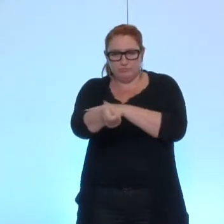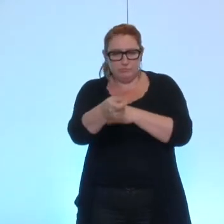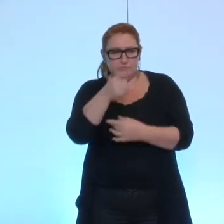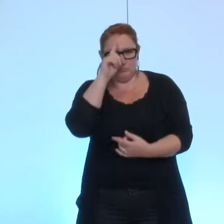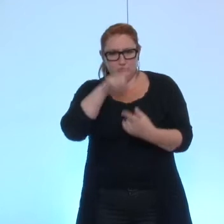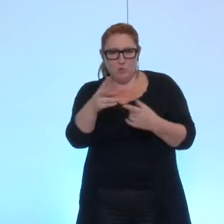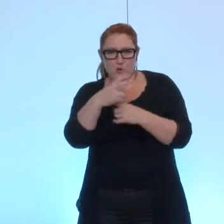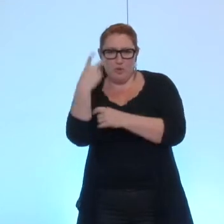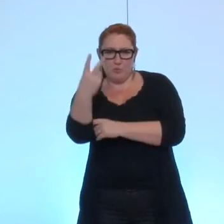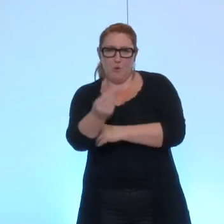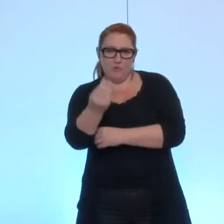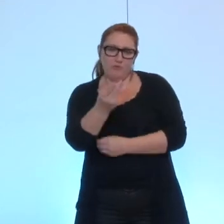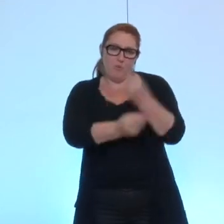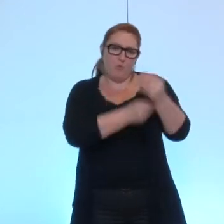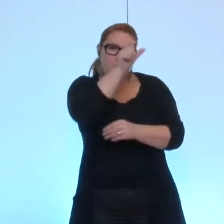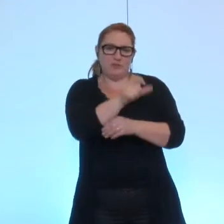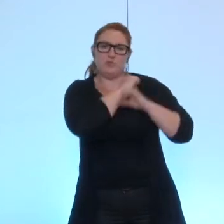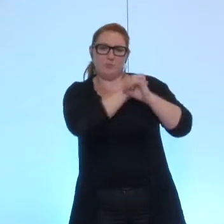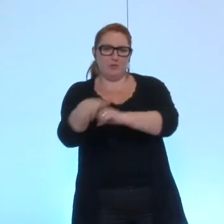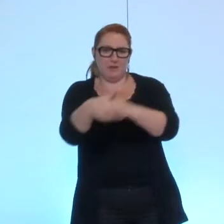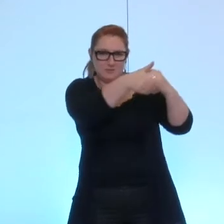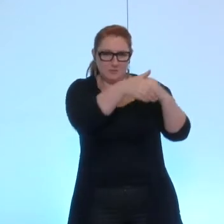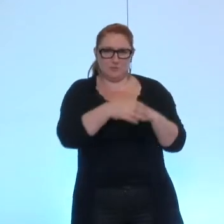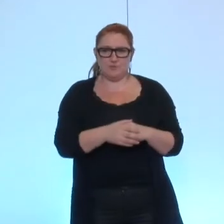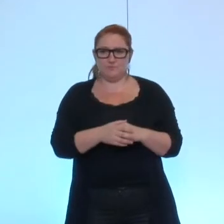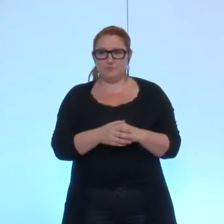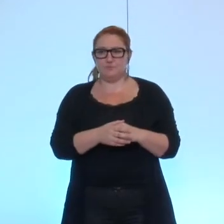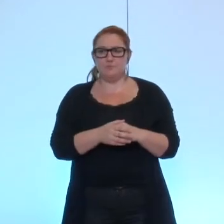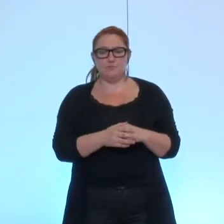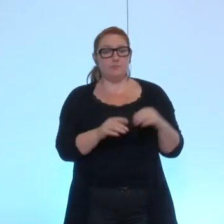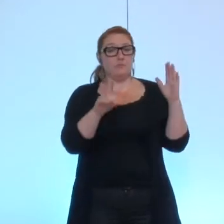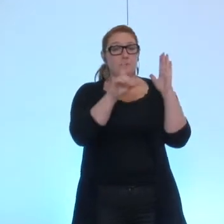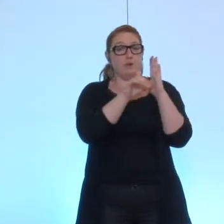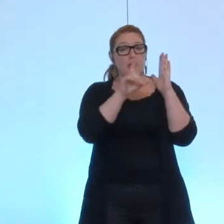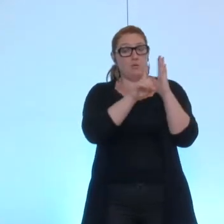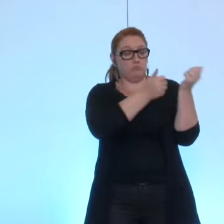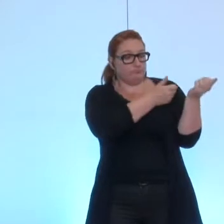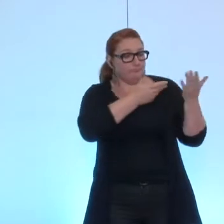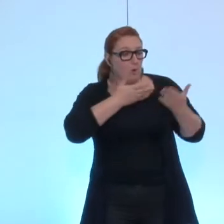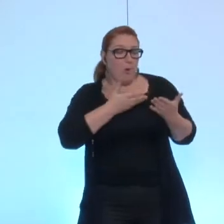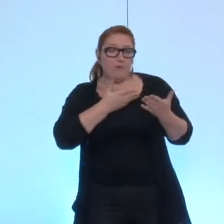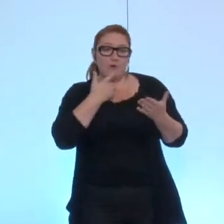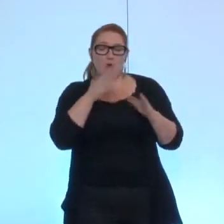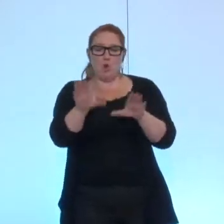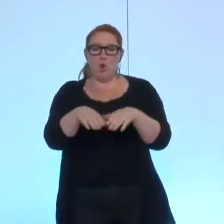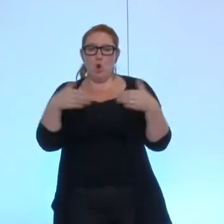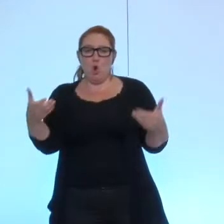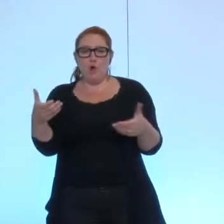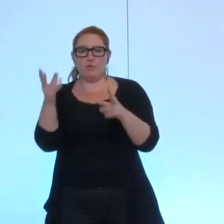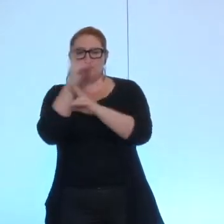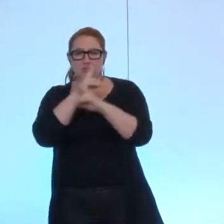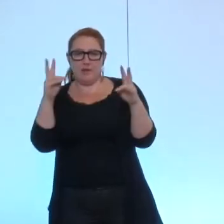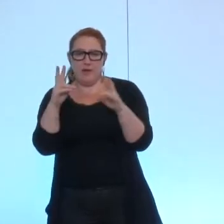dépendantes. Il s'agit d'une opportunité que la loi nous offre, inscrite dans le Code général des collectivités